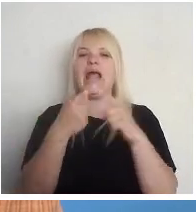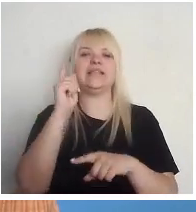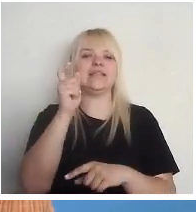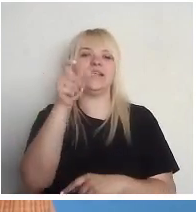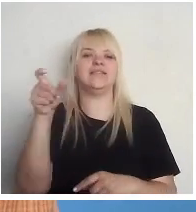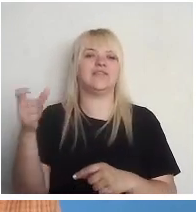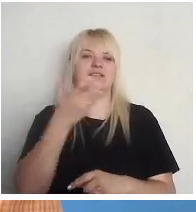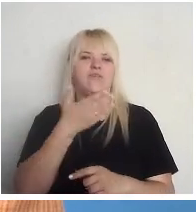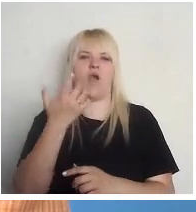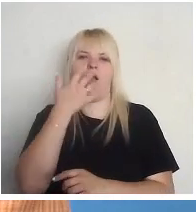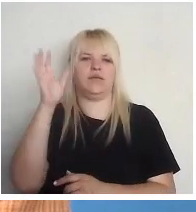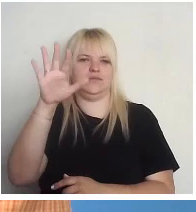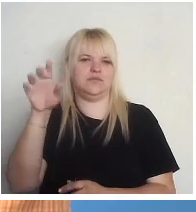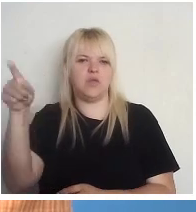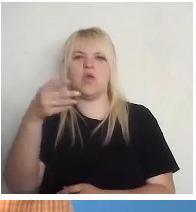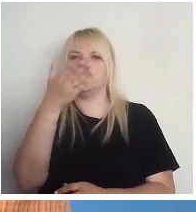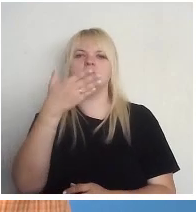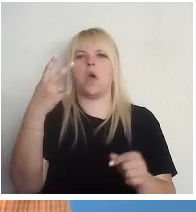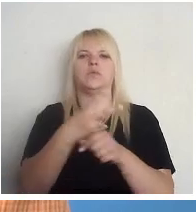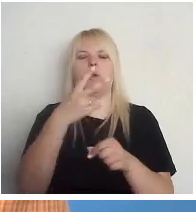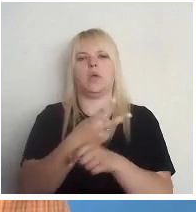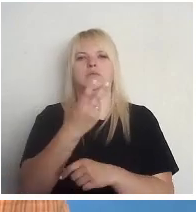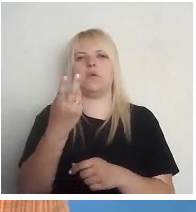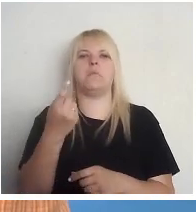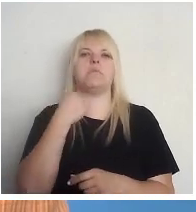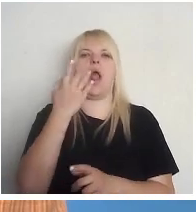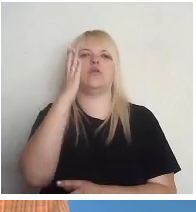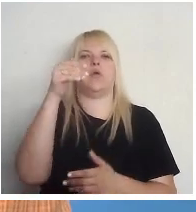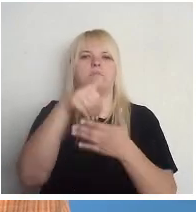ārpus valsts, bet neviens netraucē jums nobalsot, papāstresot Latvijā.